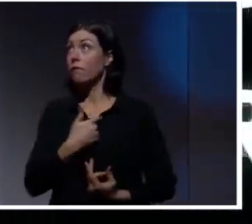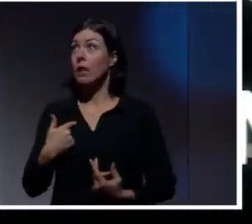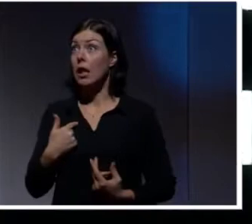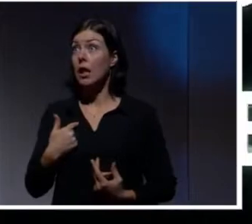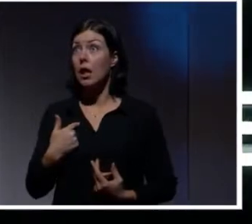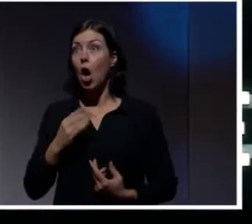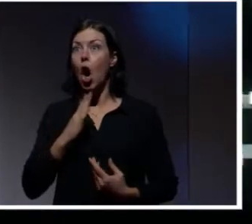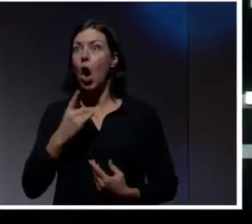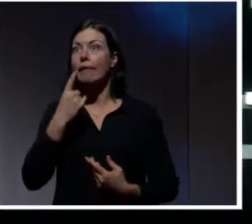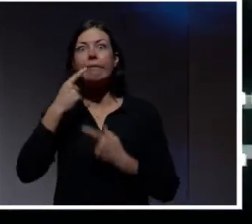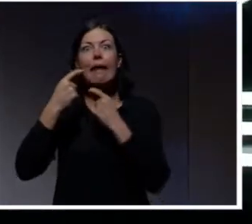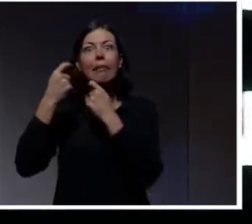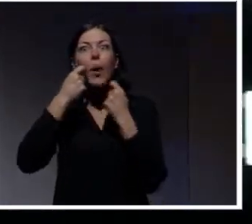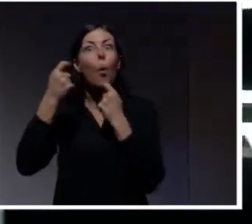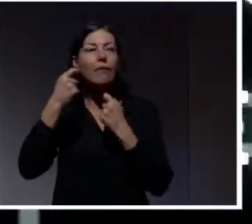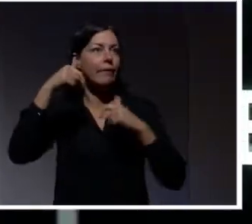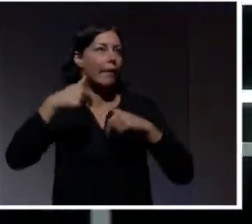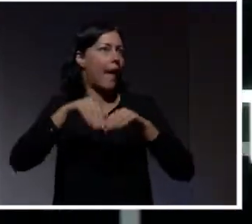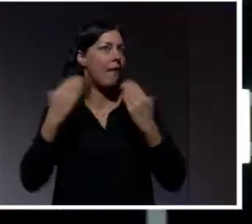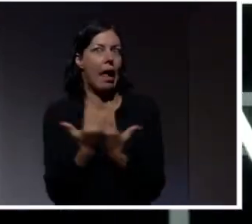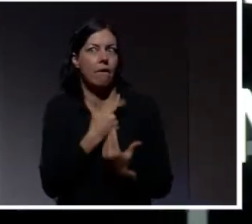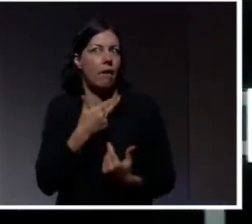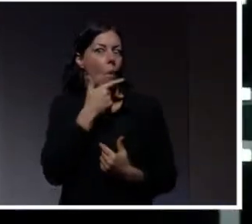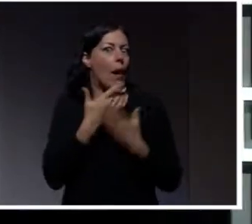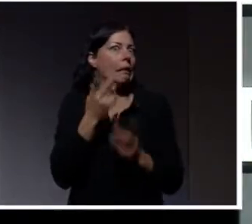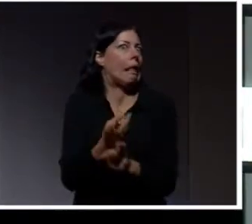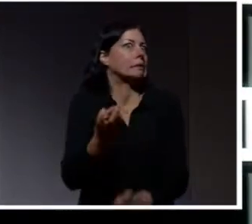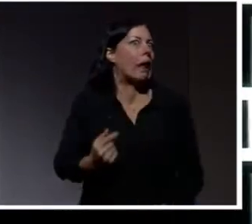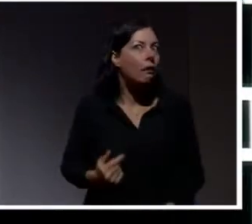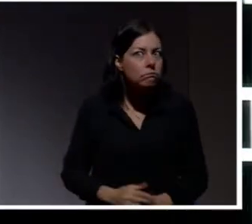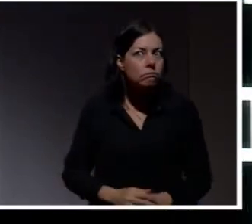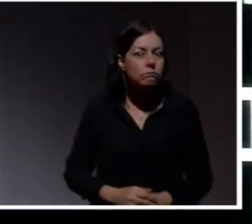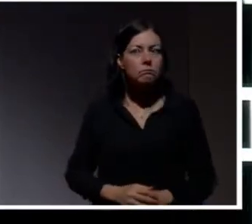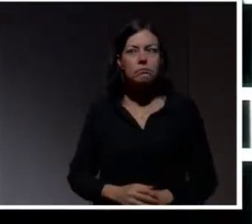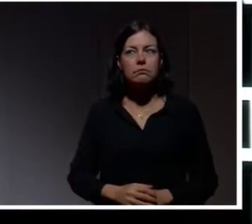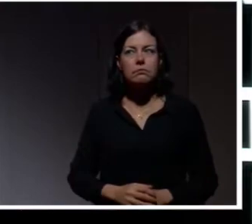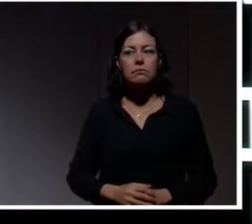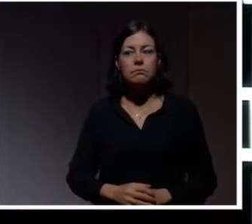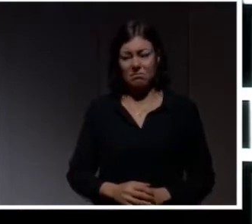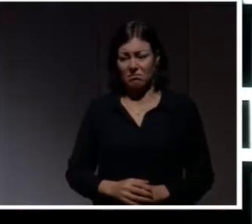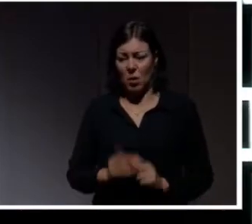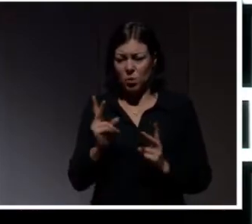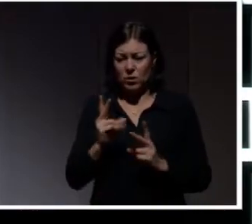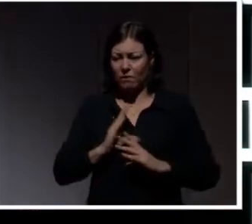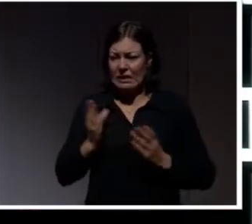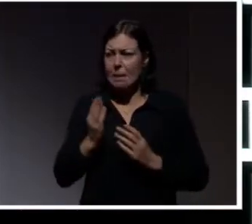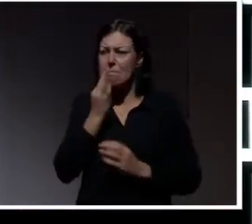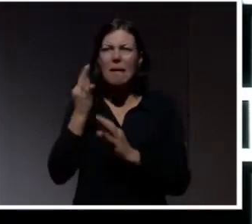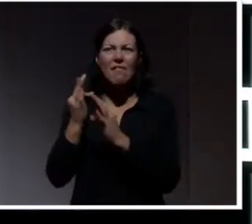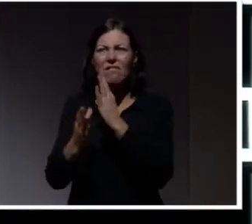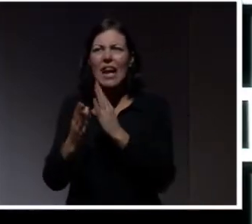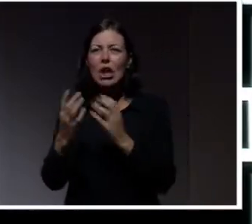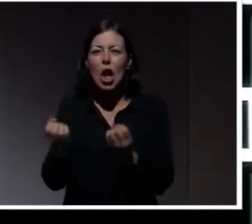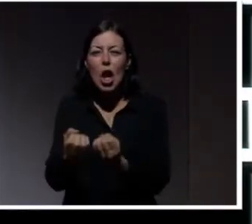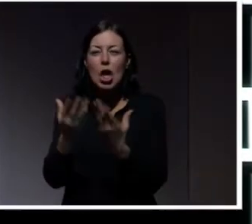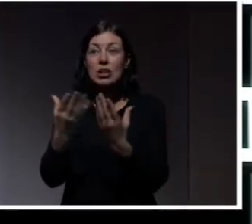ha tandtråd i den här världen. För vi skulle inte våga testa. Samtidigt finns det heller ingen perfekt lösning. Så allt